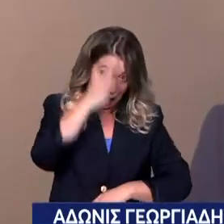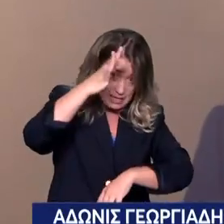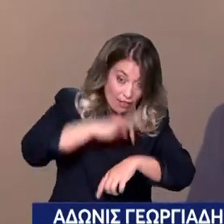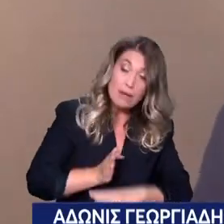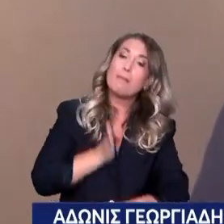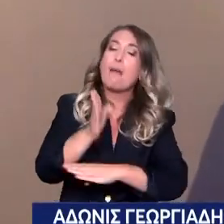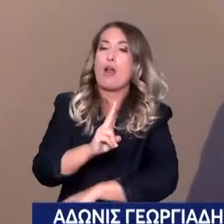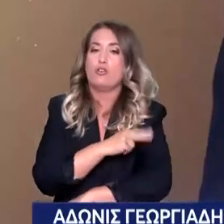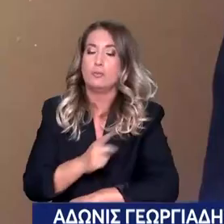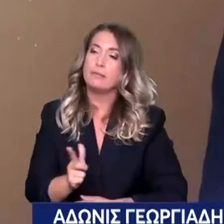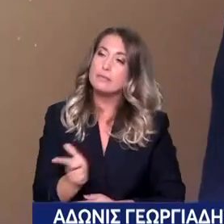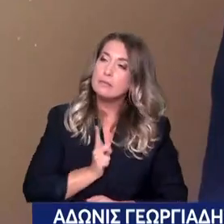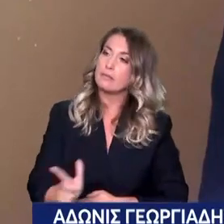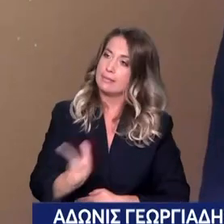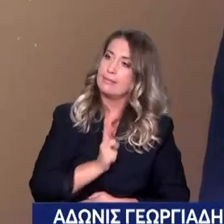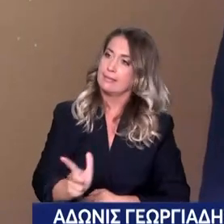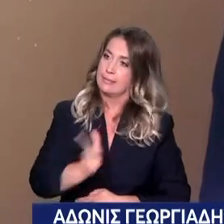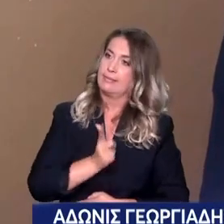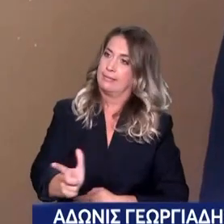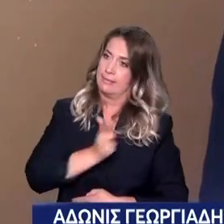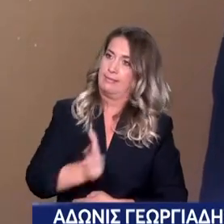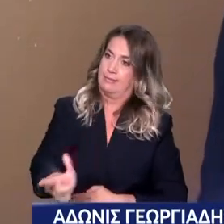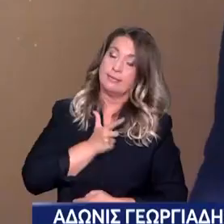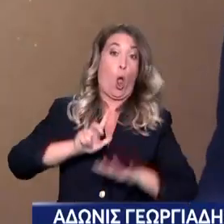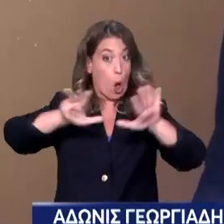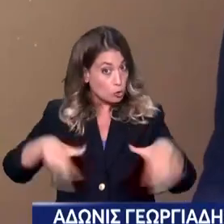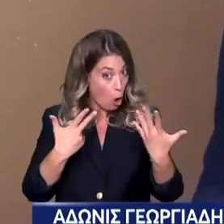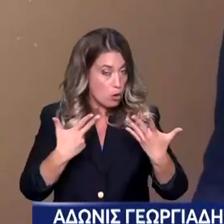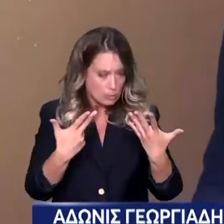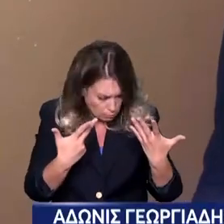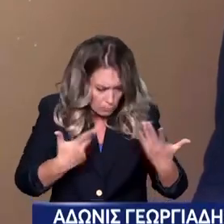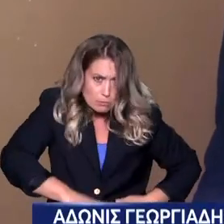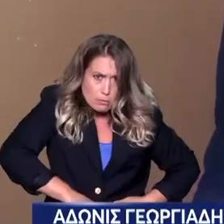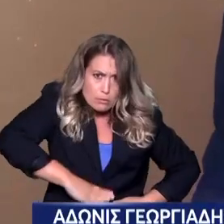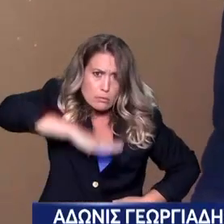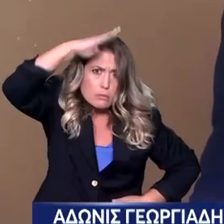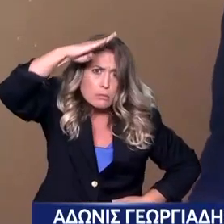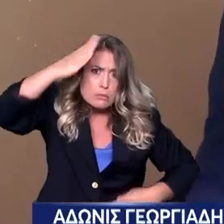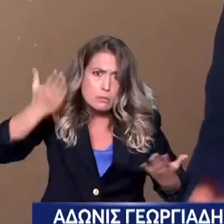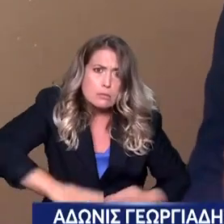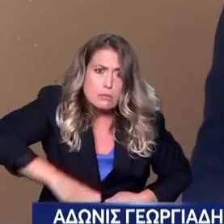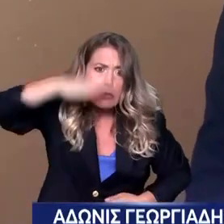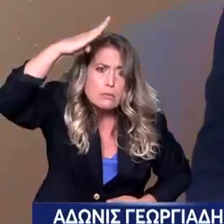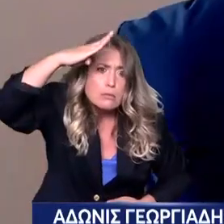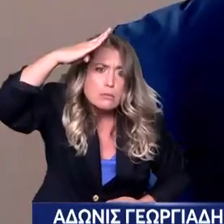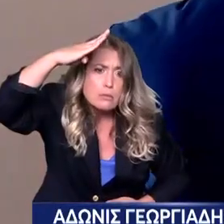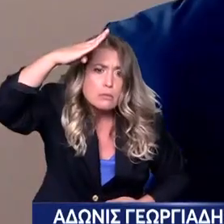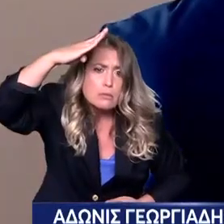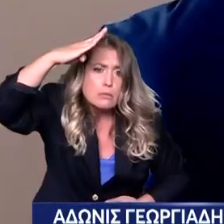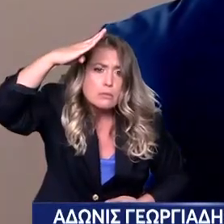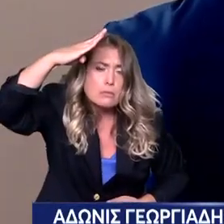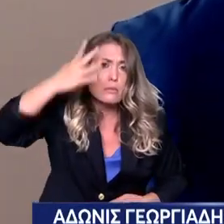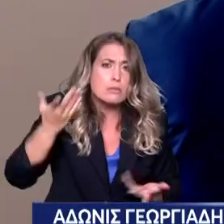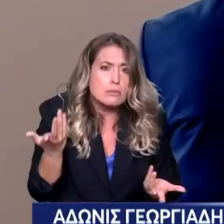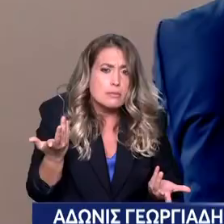Αγανακτής Και αυτό Αν αγανακτής Εσείς Υπάρχει